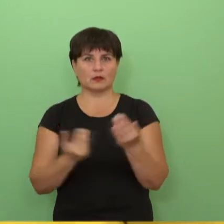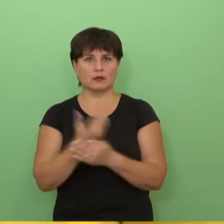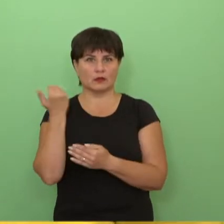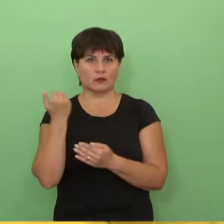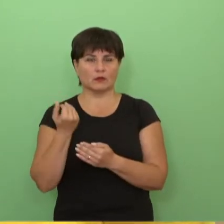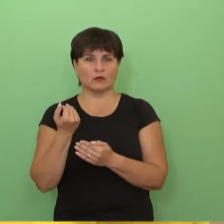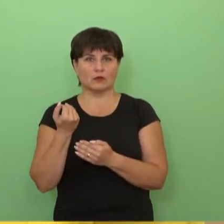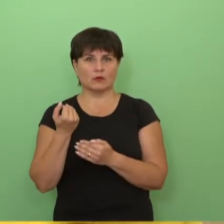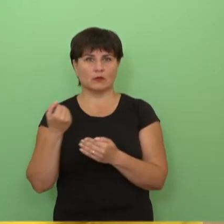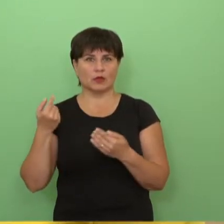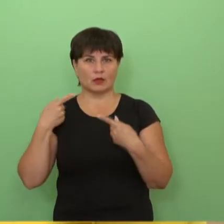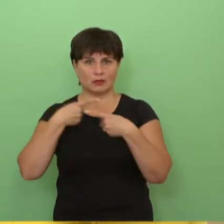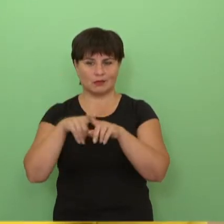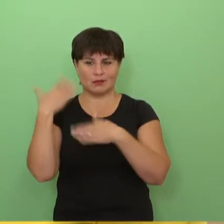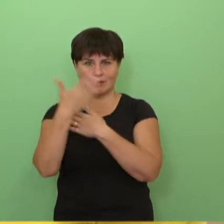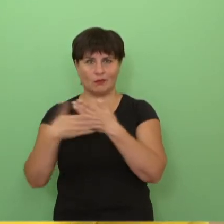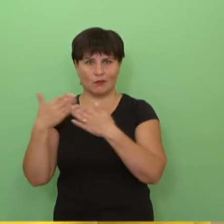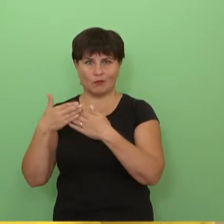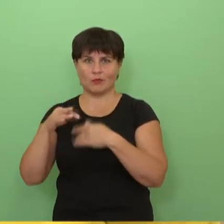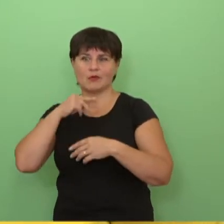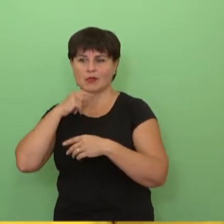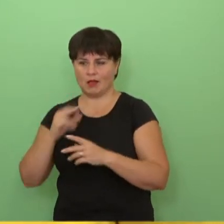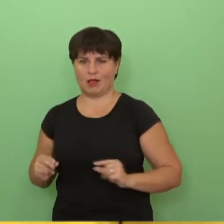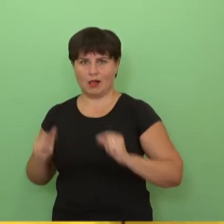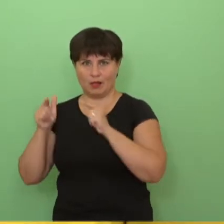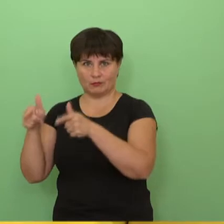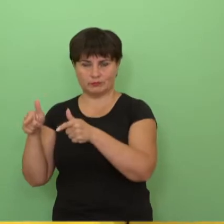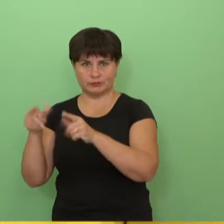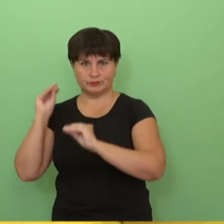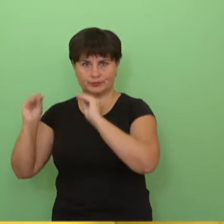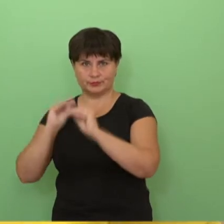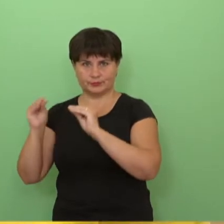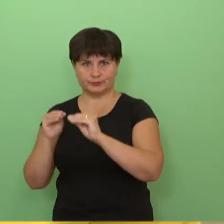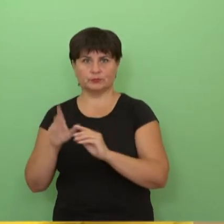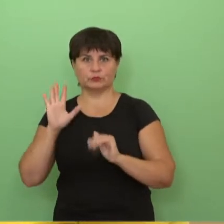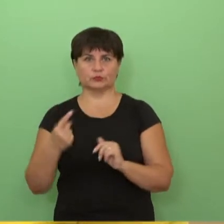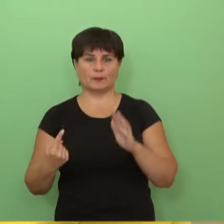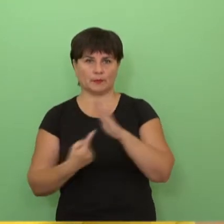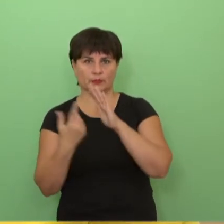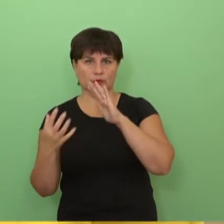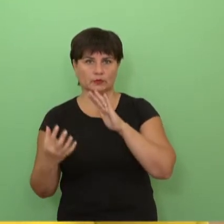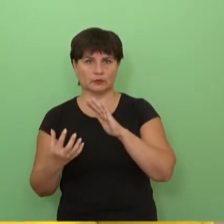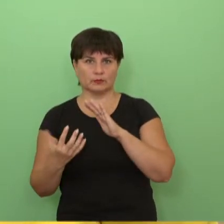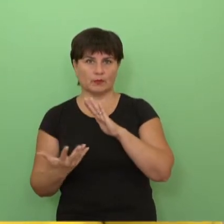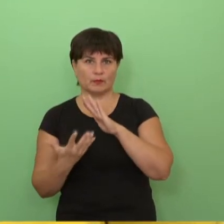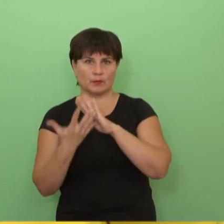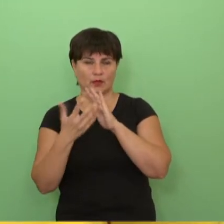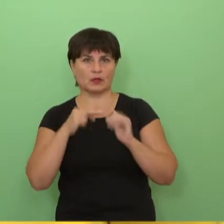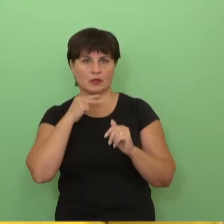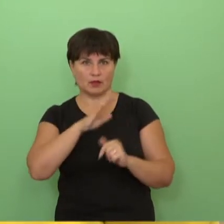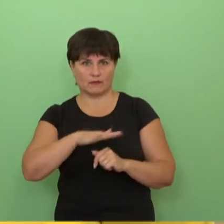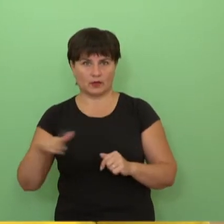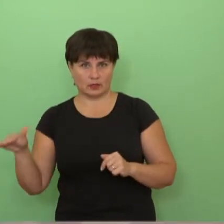populiarijantis projektas ir ten planuojame įsidėkti 3D klasę. Taip pat esame gavę